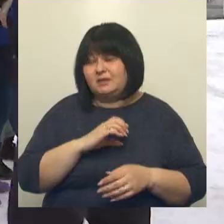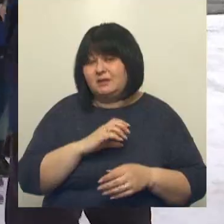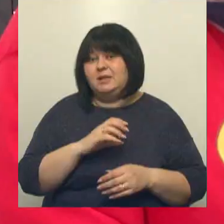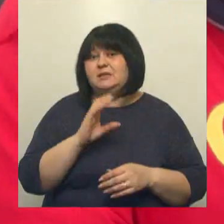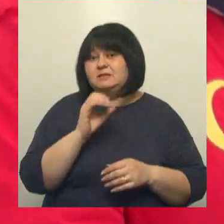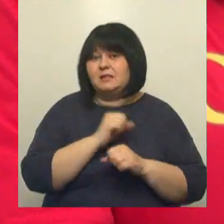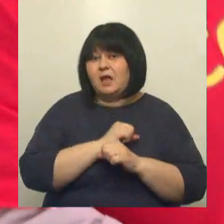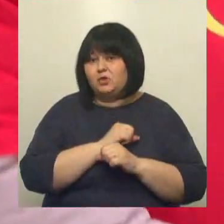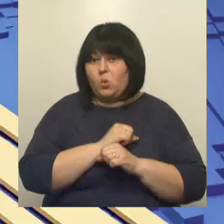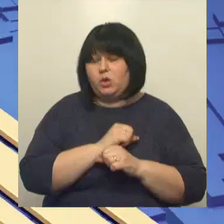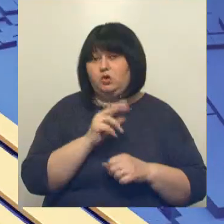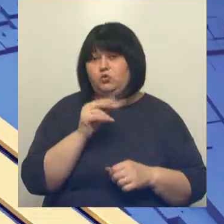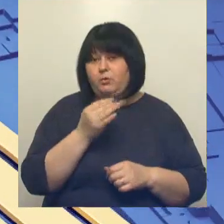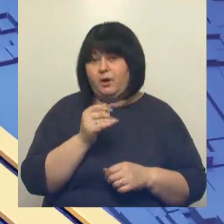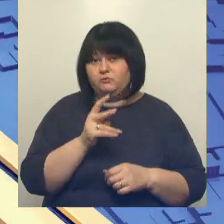санатории «Дубравушка».